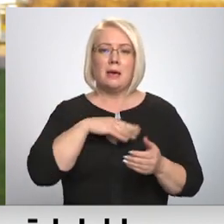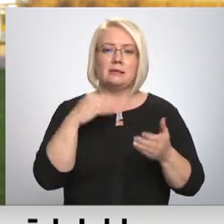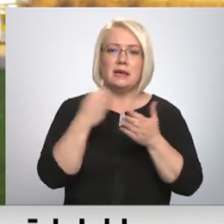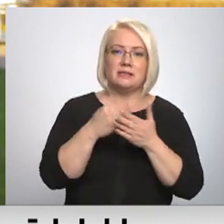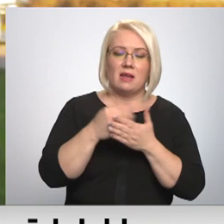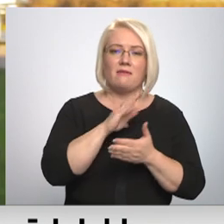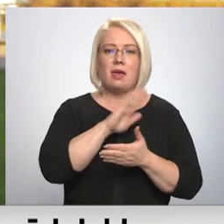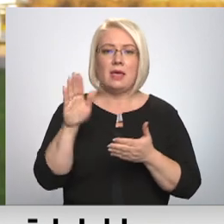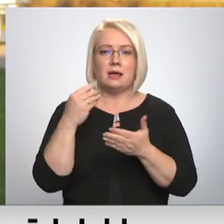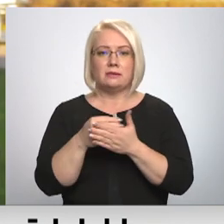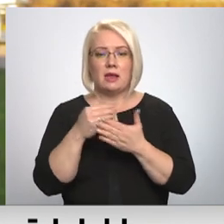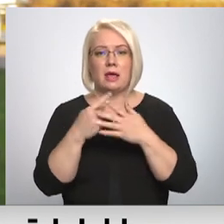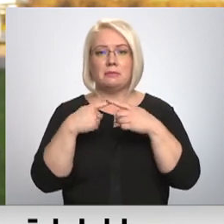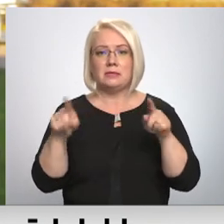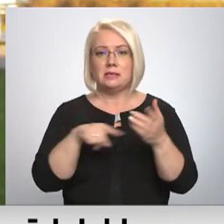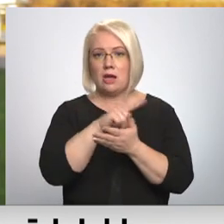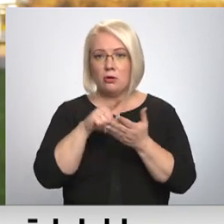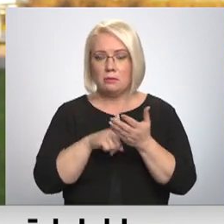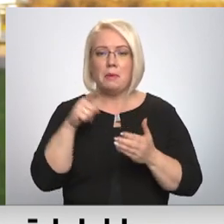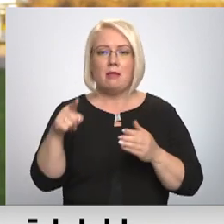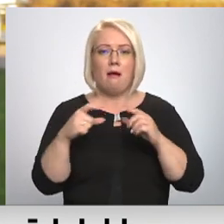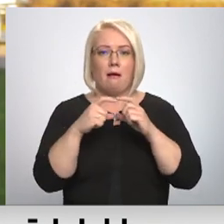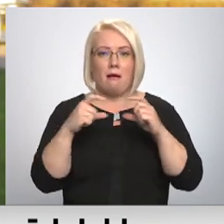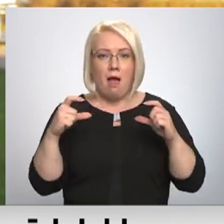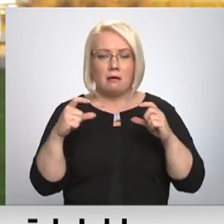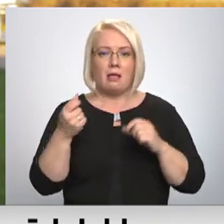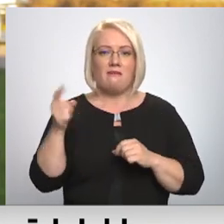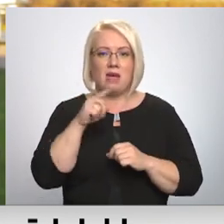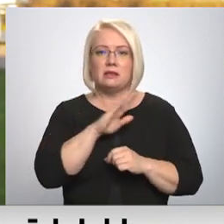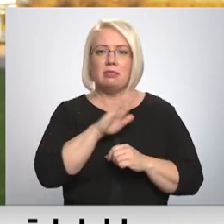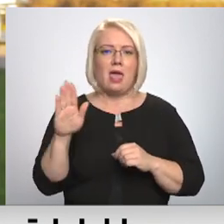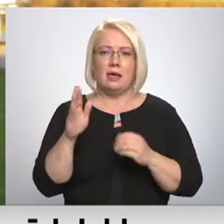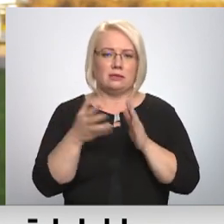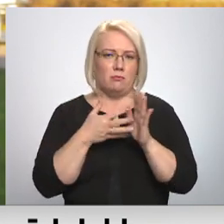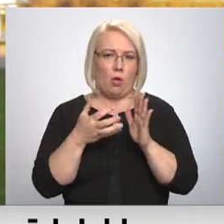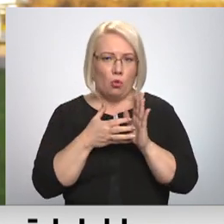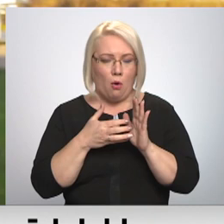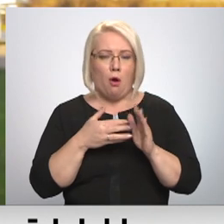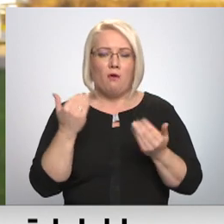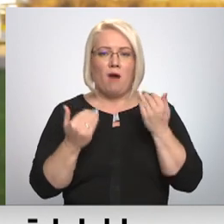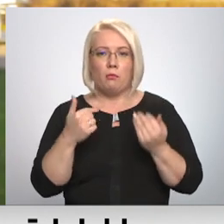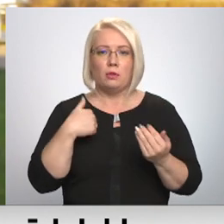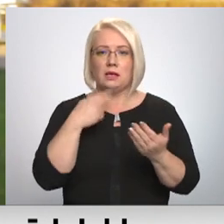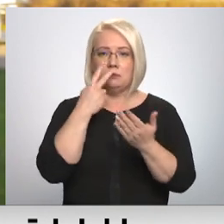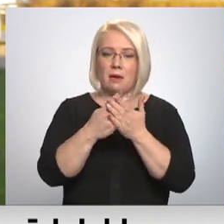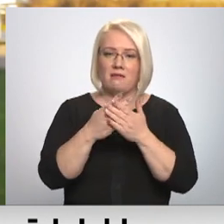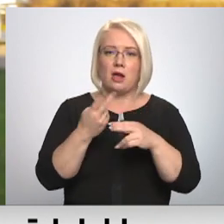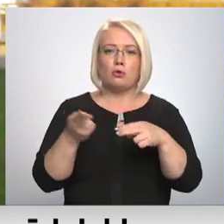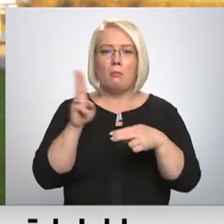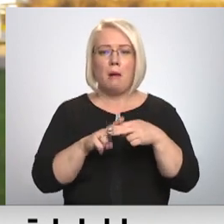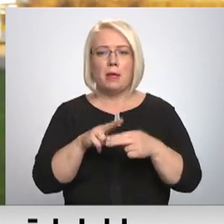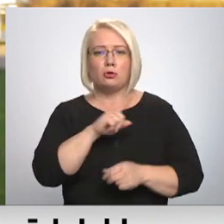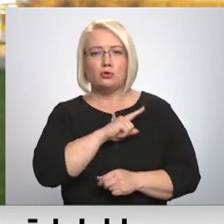cits jautājums, bet šī karta vairs braukšanai netiek izmantot un tad varbūt tas pievērst papildus uzmanību un